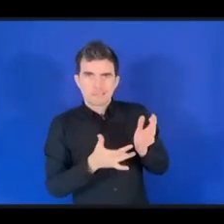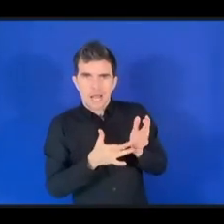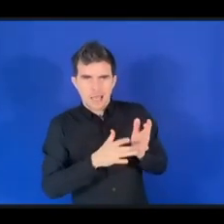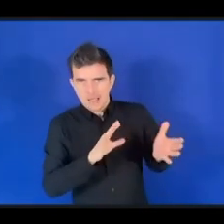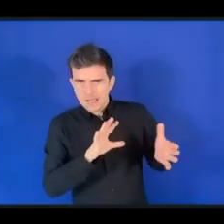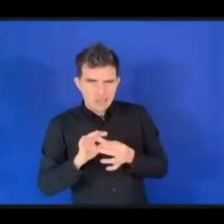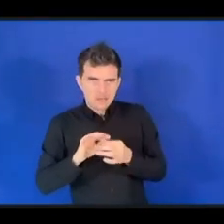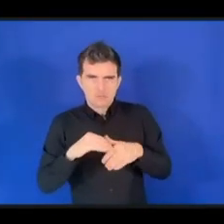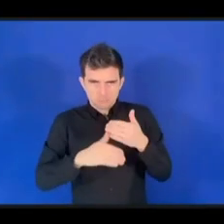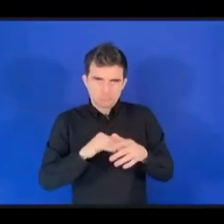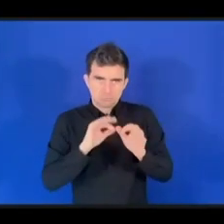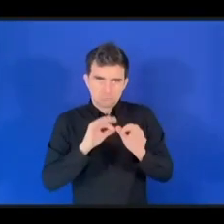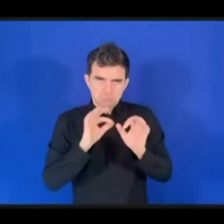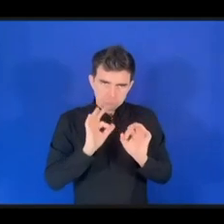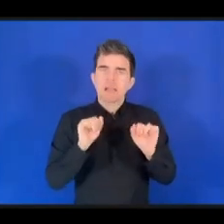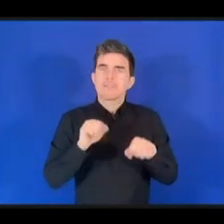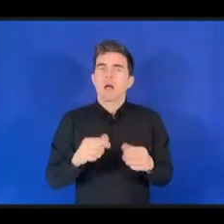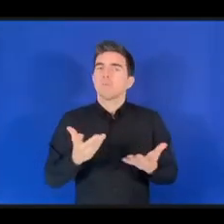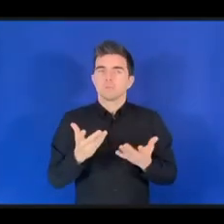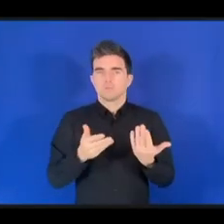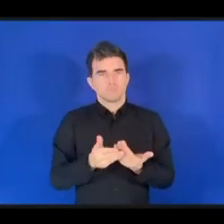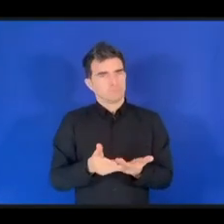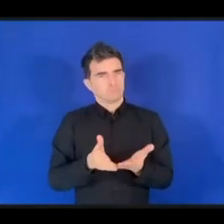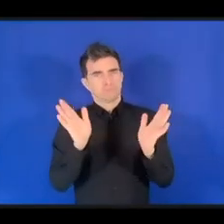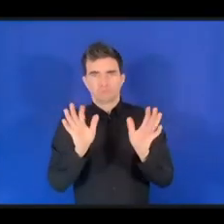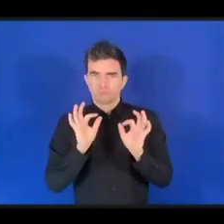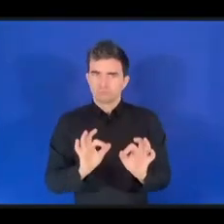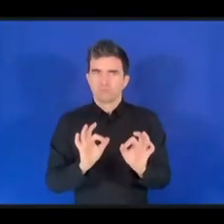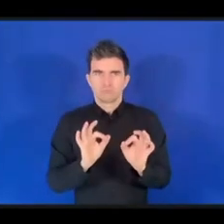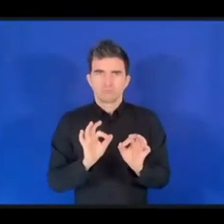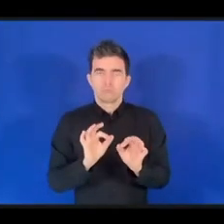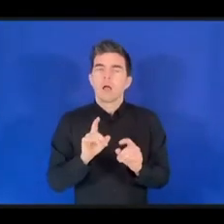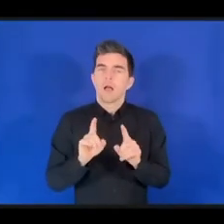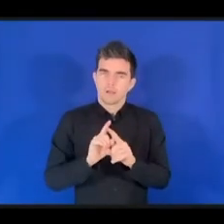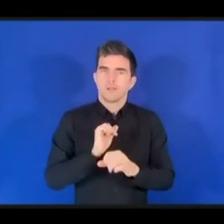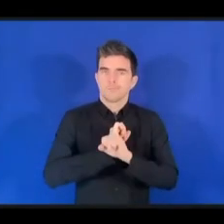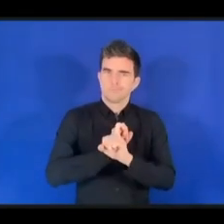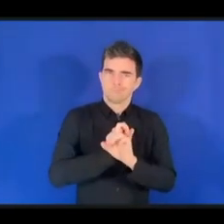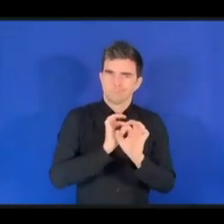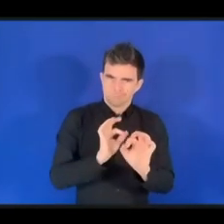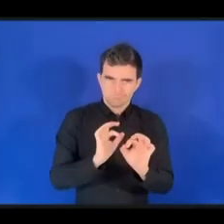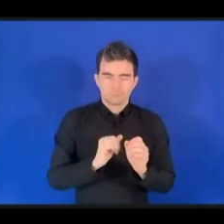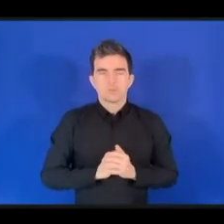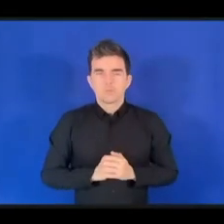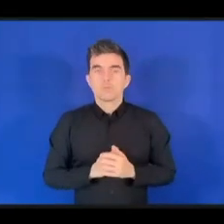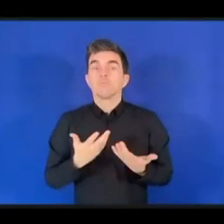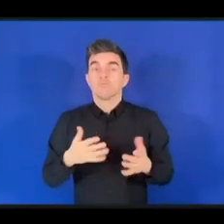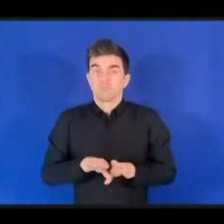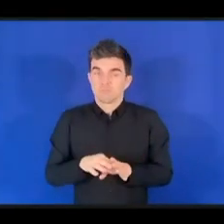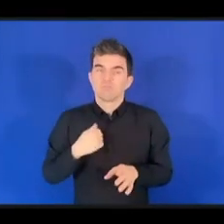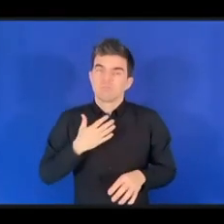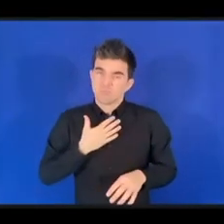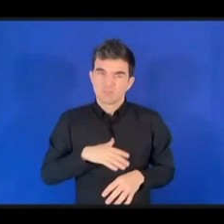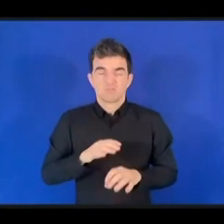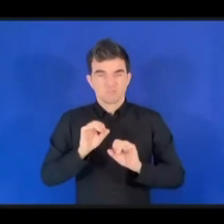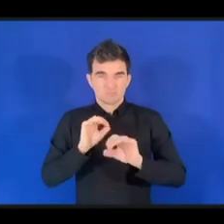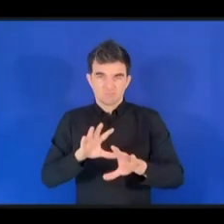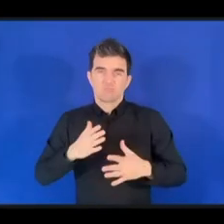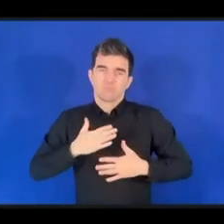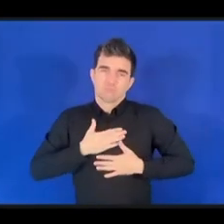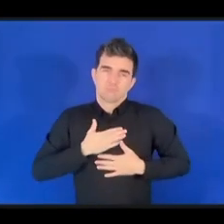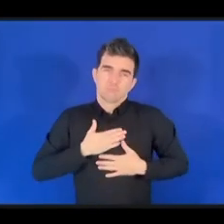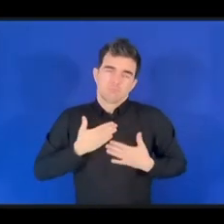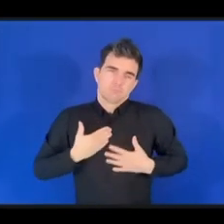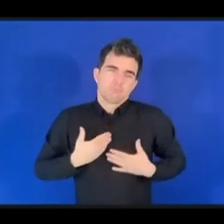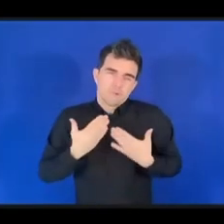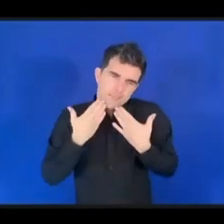сохраняться для поддержания открытой архитектуры интернета. В завершение я лично от себя хочу поблагодарить вас. Я принимаю участие